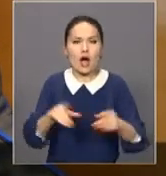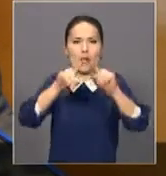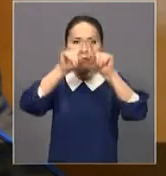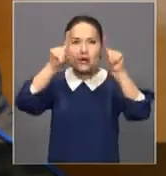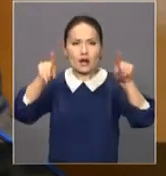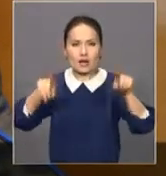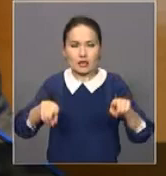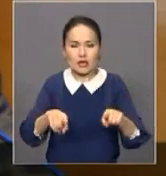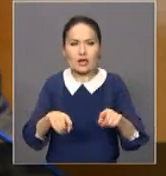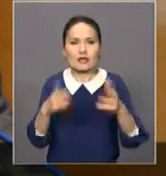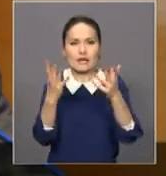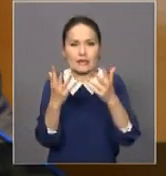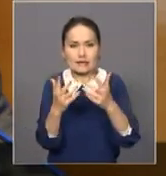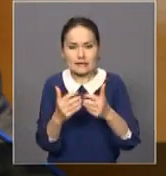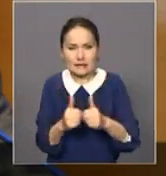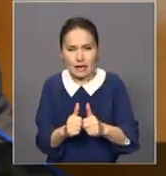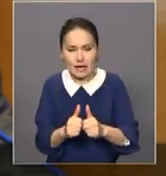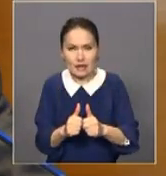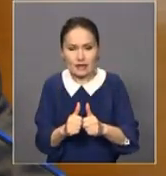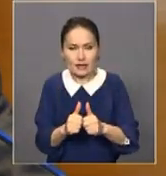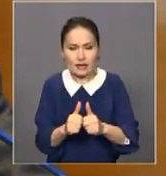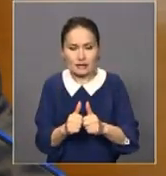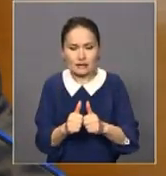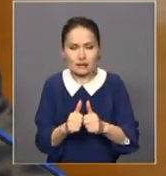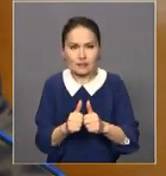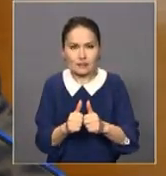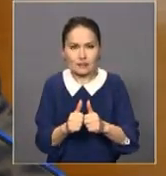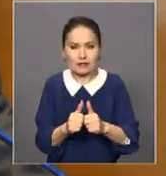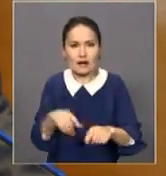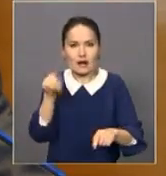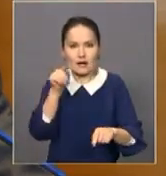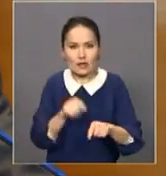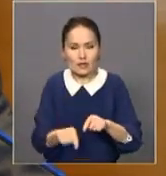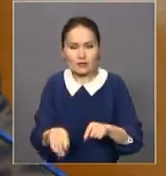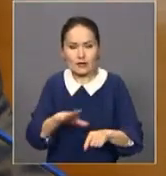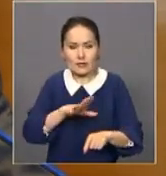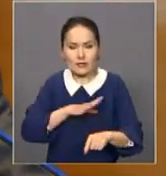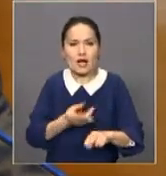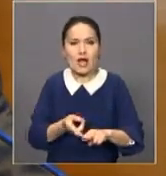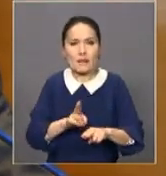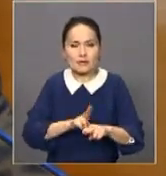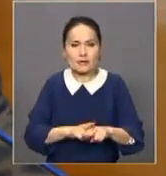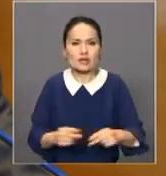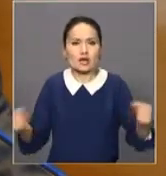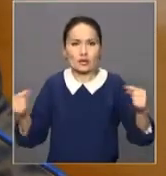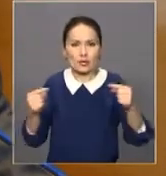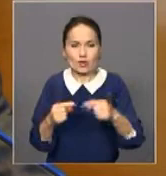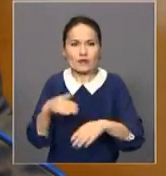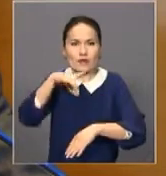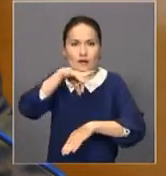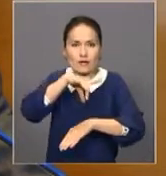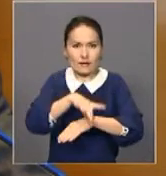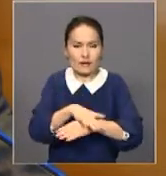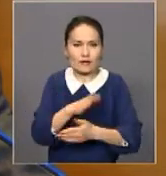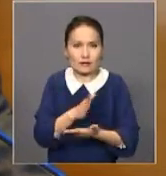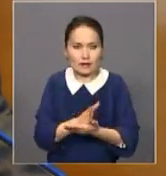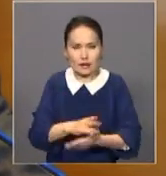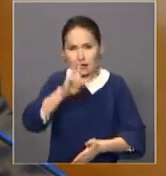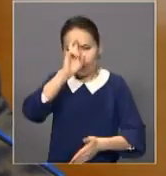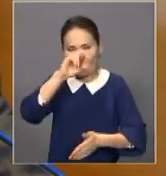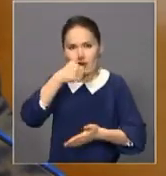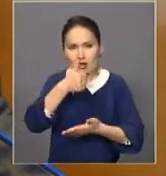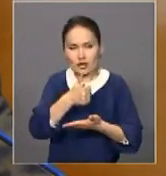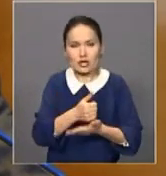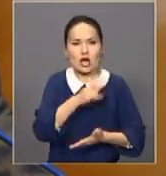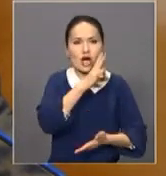Сайлау Комиссиясына келіп түсіуіне байланысты, біз бұл деректерді нақылайтын